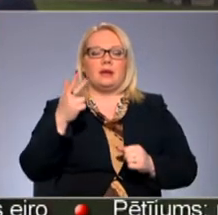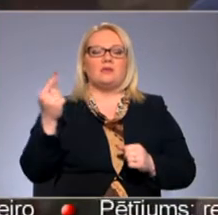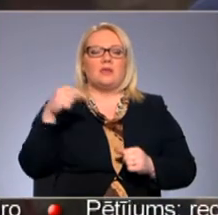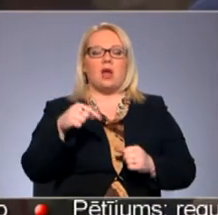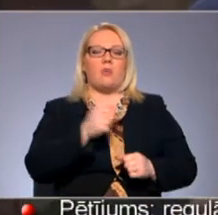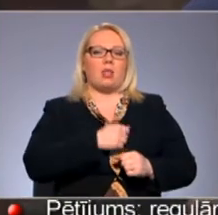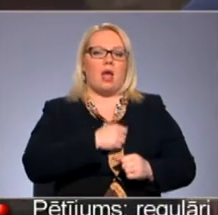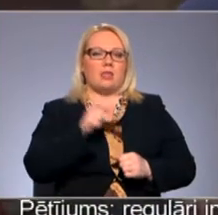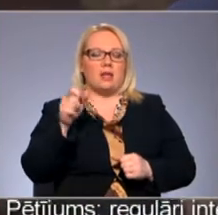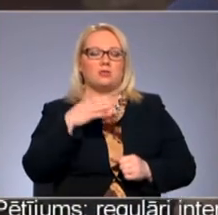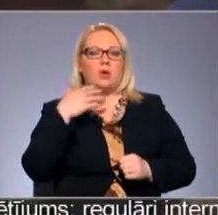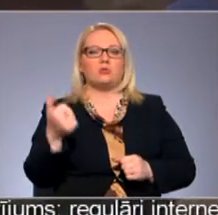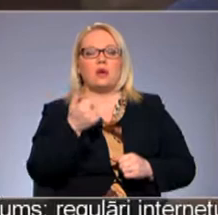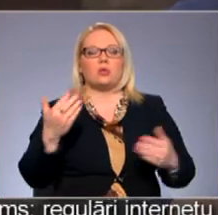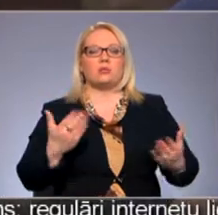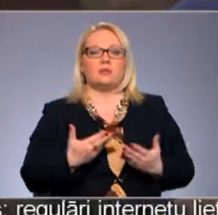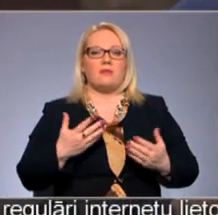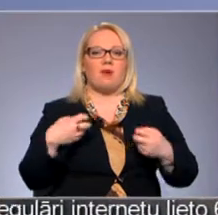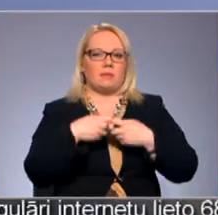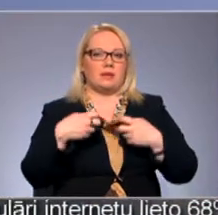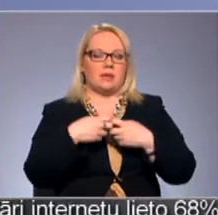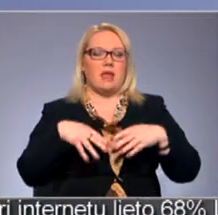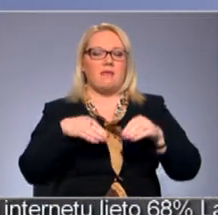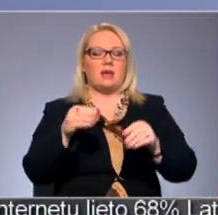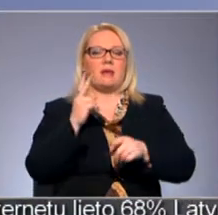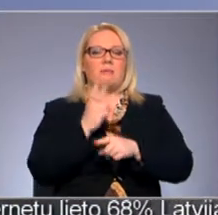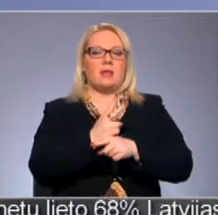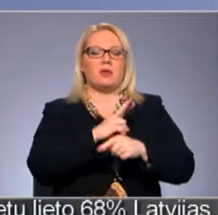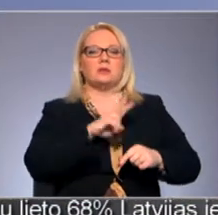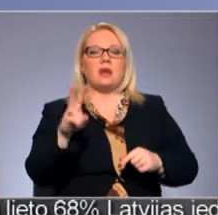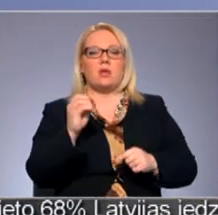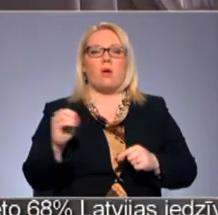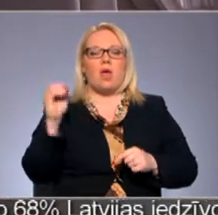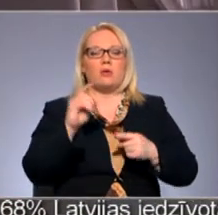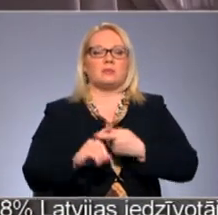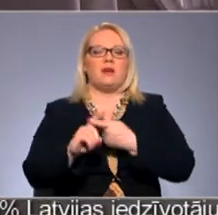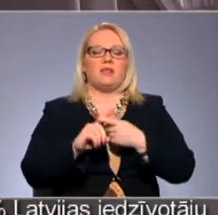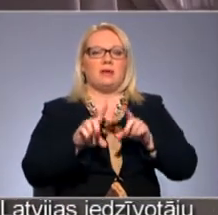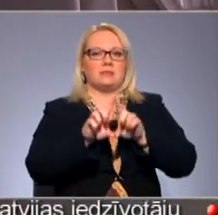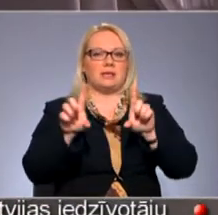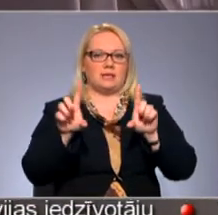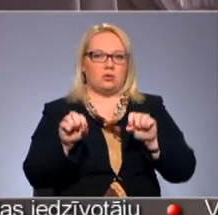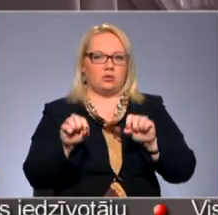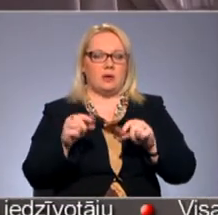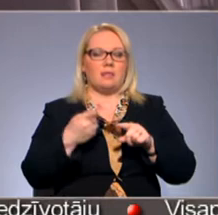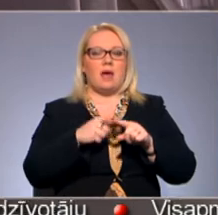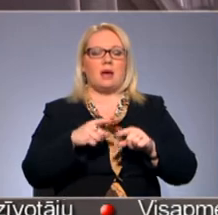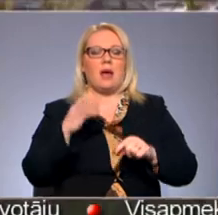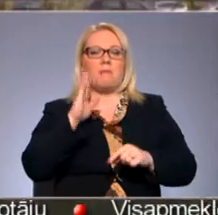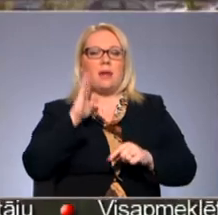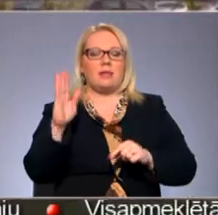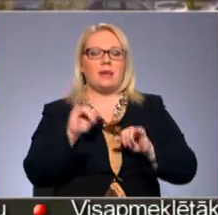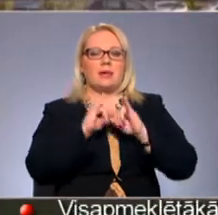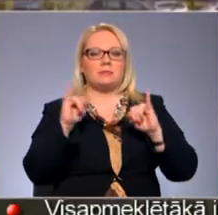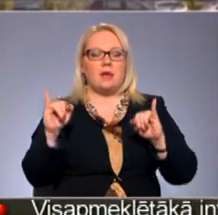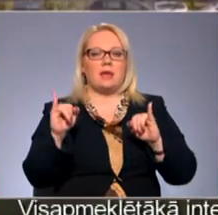Latgales un jau vairākus gadus dzīvo Briselē veikdami pienākumus kādā no Eiropas Savienības institūcijām. Tā kā Beļgijā ir